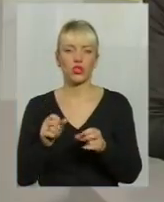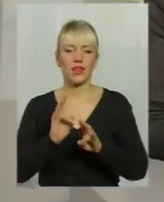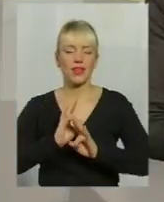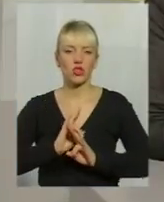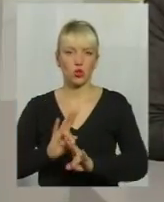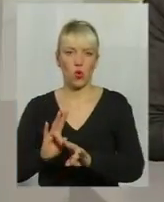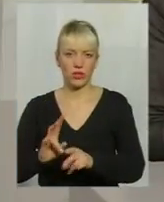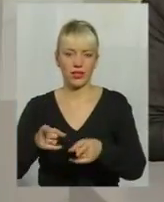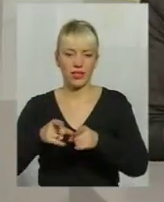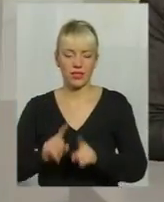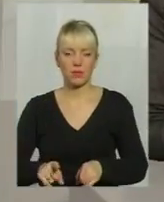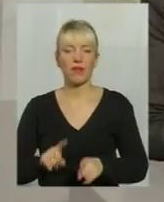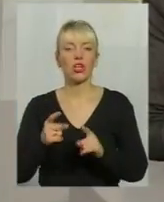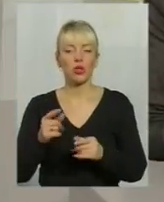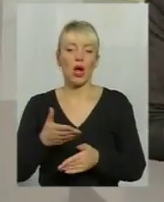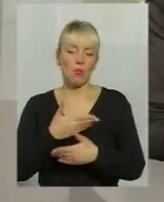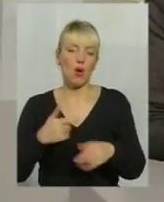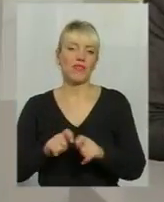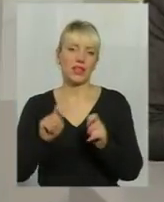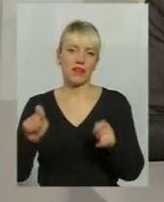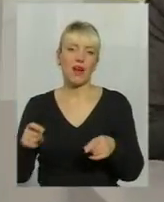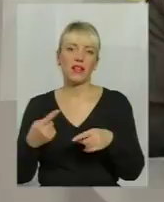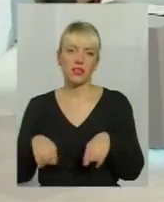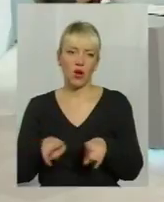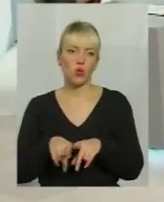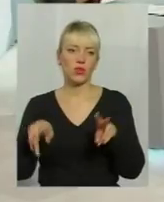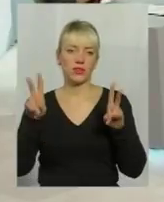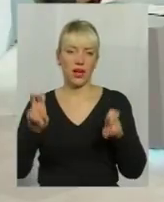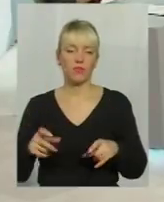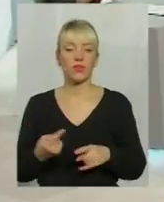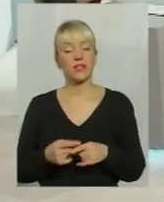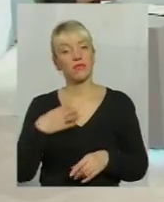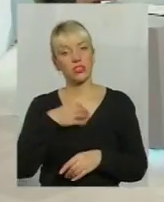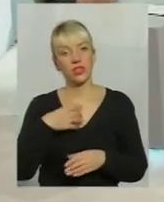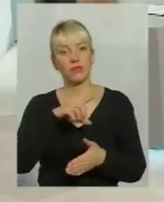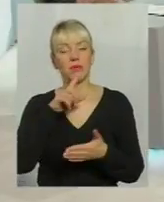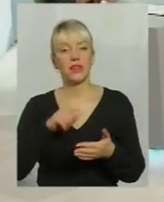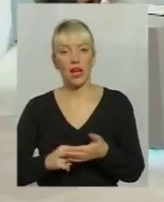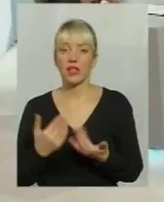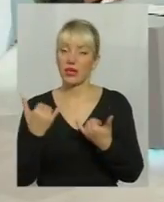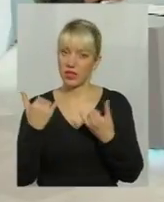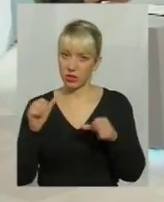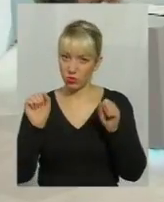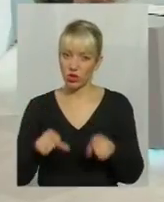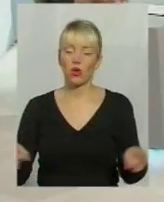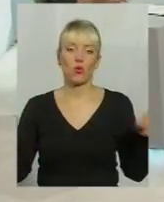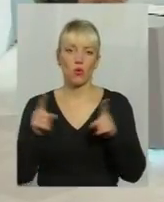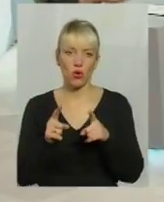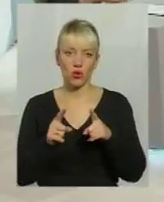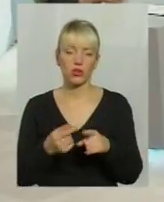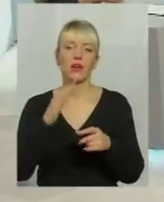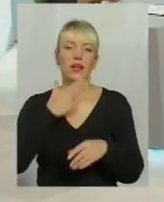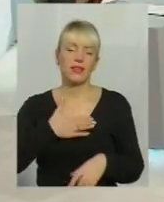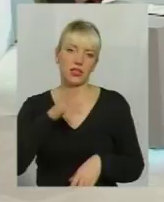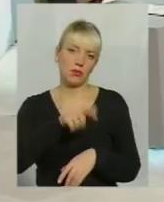насправді. Тому ми відкривали оту тему досить масштабно. Але це дуже важливе питання. Ви можете зараз коротко нашим глядачам